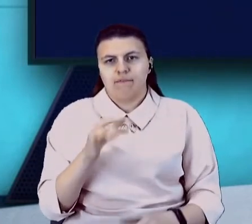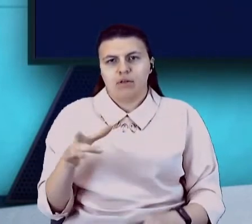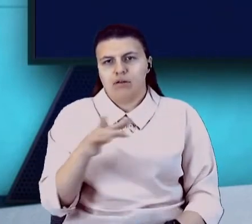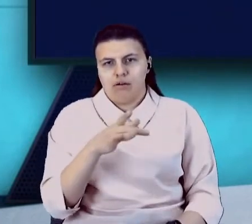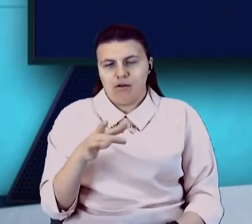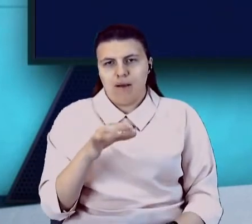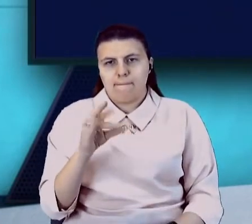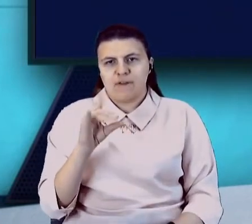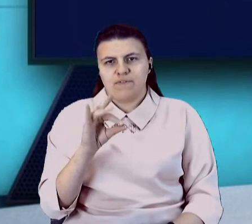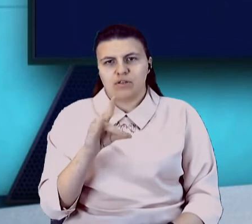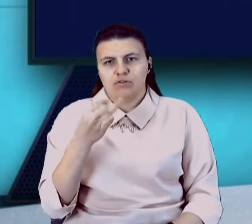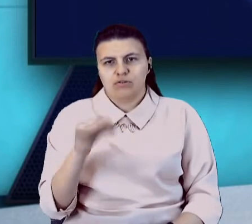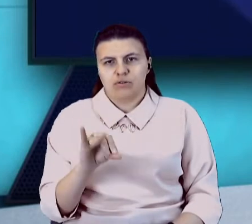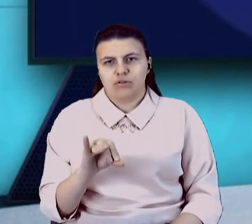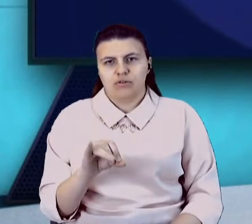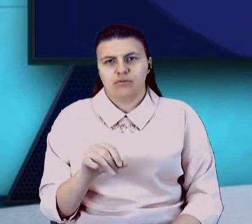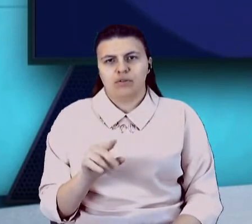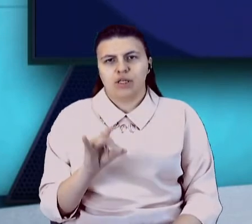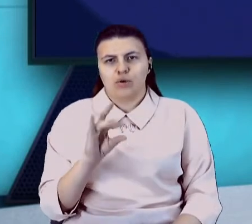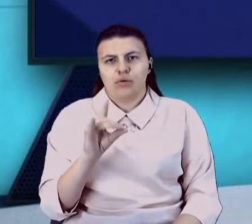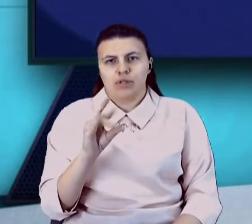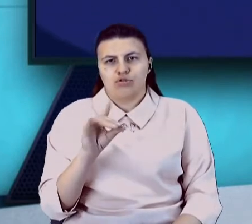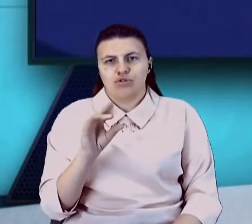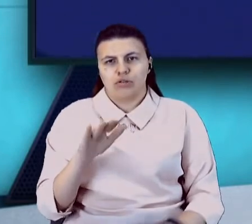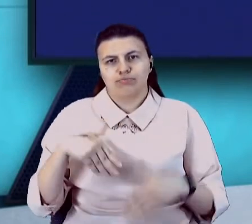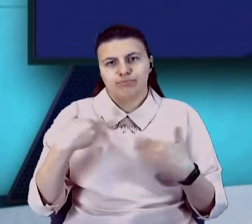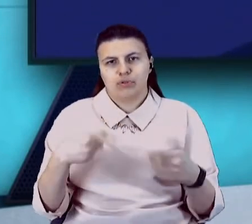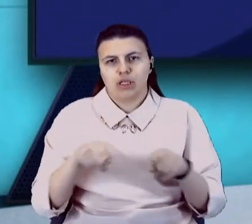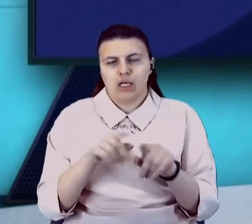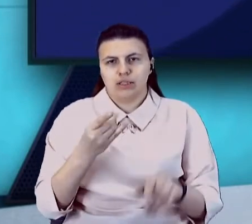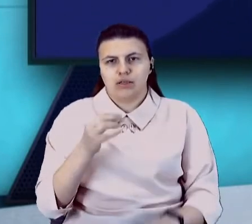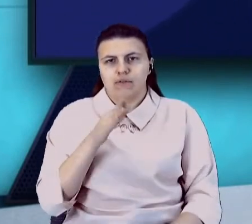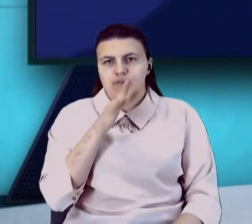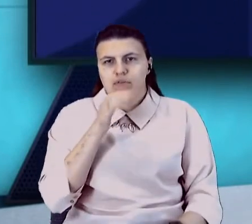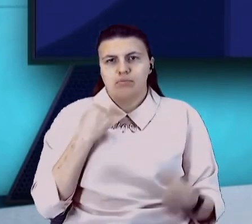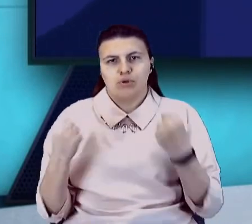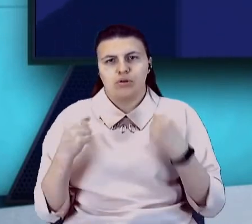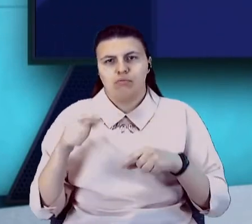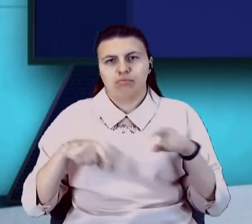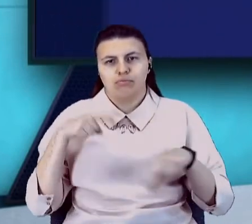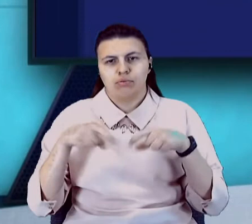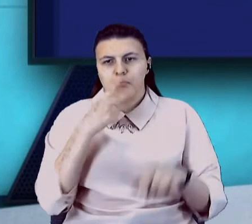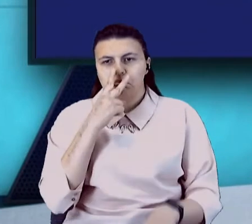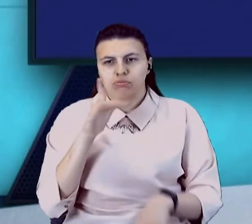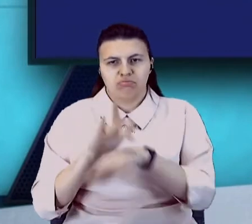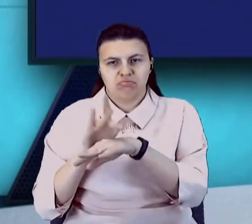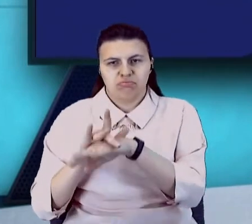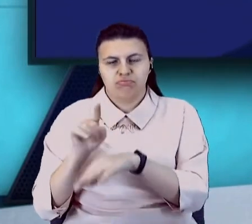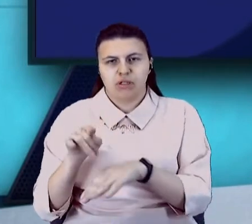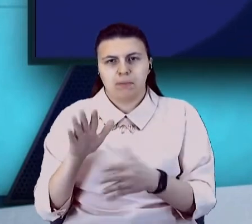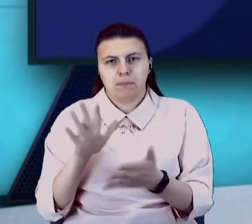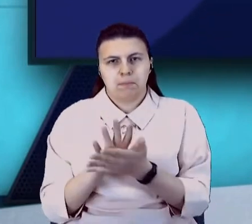екоакцію бахмутянин Ігор Міліченко. Каже, під час спортивної пробіжки звернув увагу на засмічений берег Ставка.